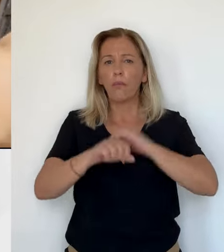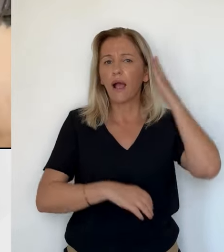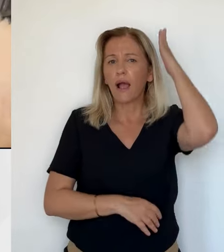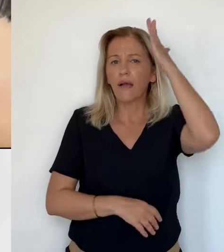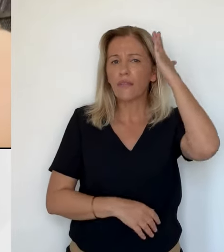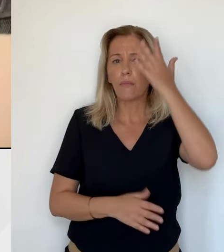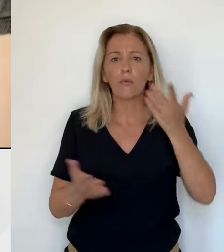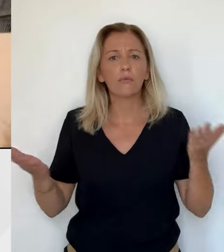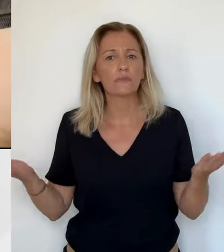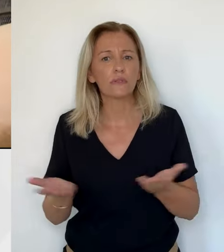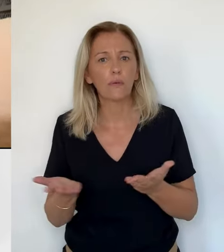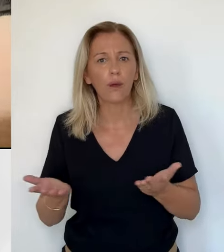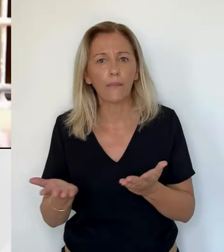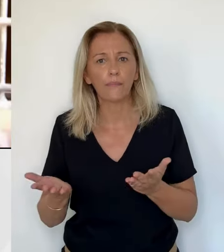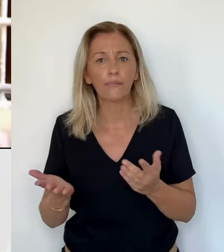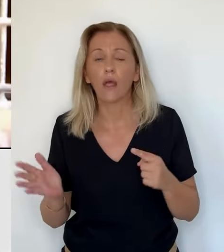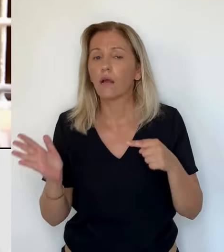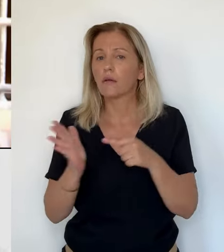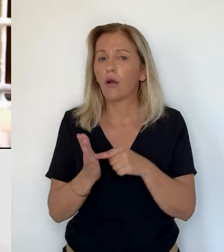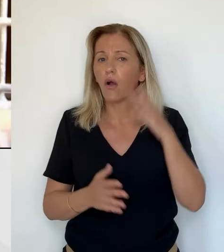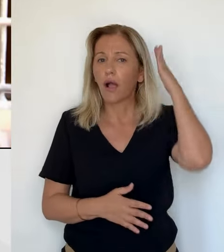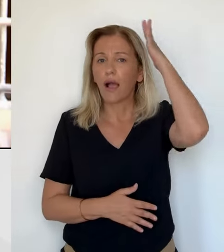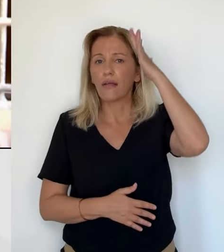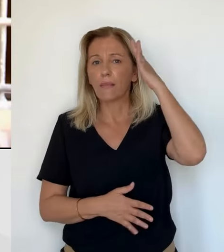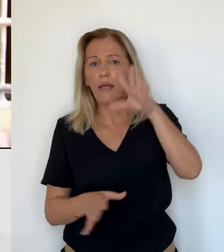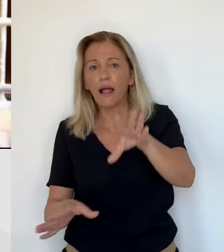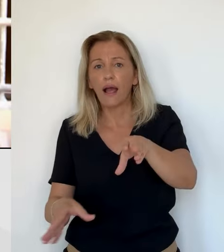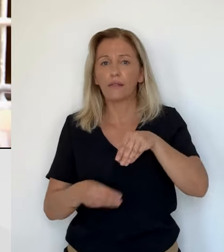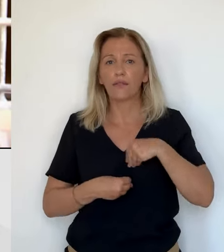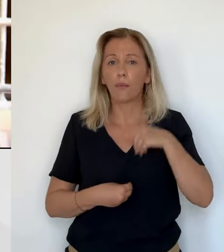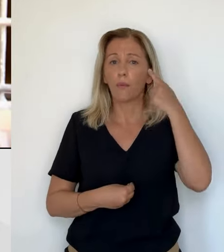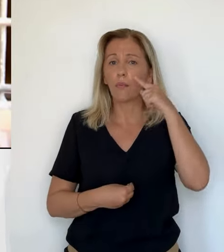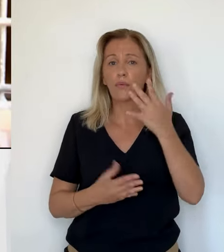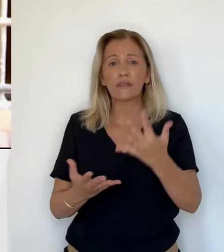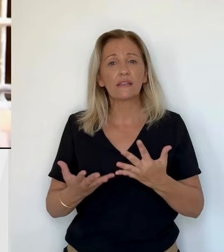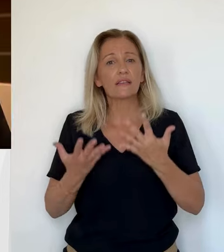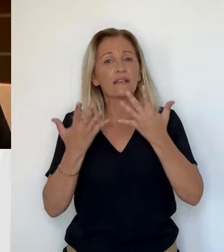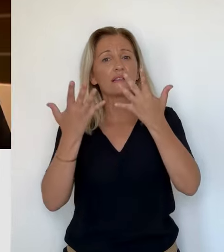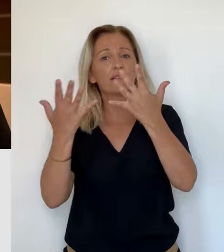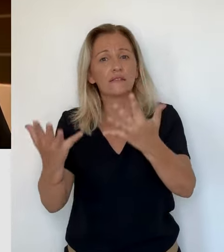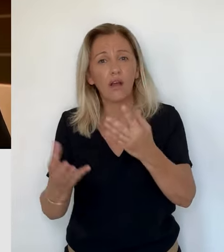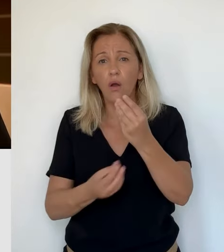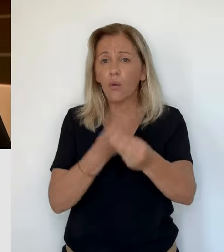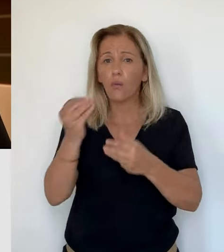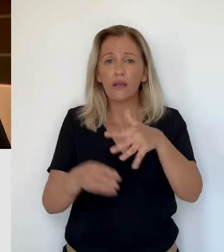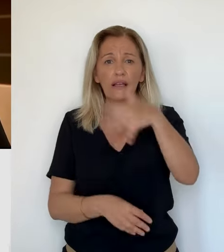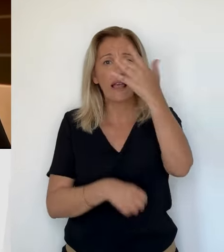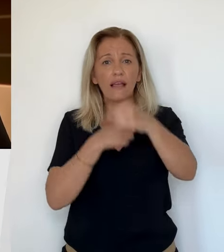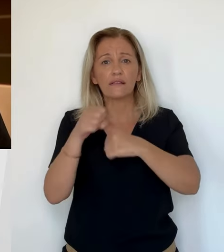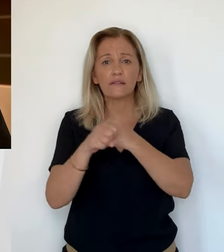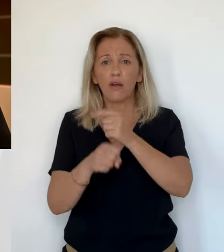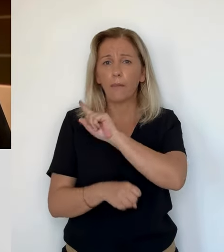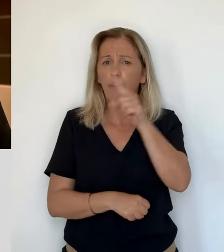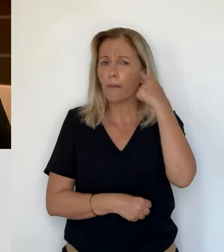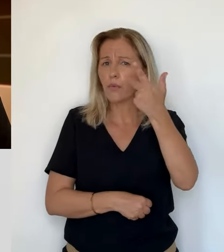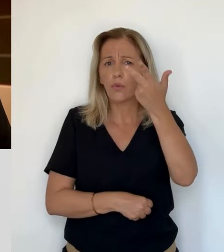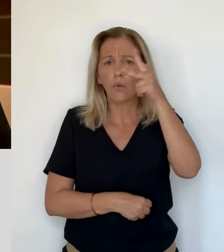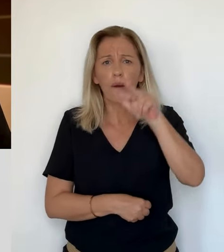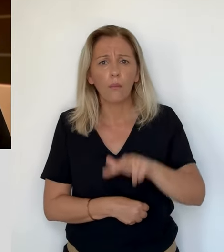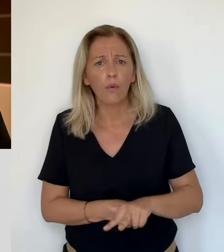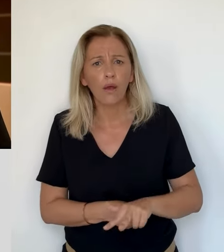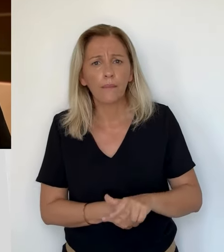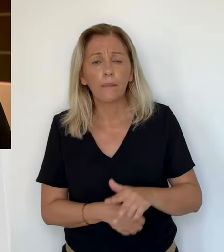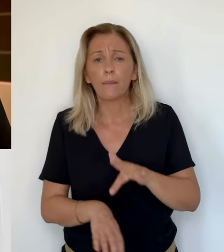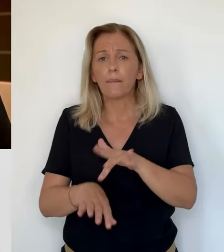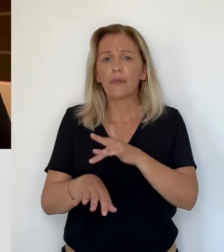et que les gens soient un peu plus conscients de ce qu'est la charge d'un animal. Je veux dire, quand on prend un animal, en général c'est pour 10-15 ans, c'est pas pour 3 mois. Et puis après,